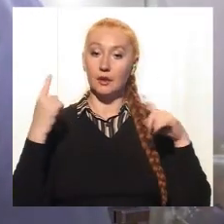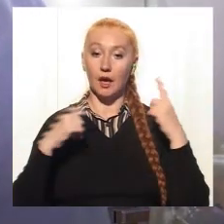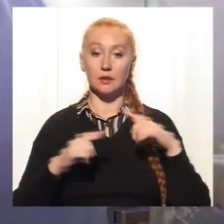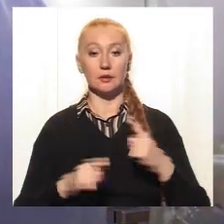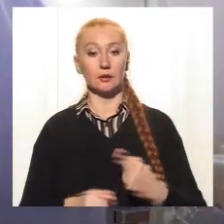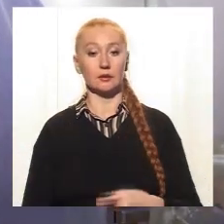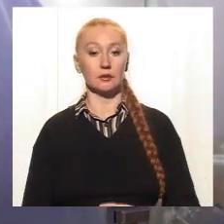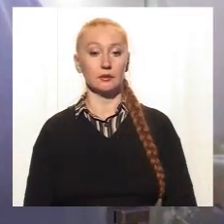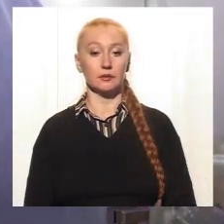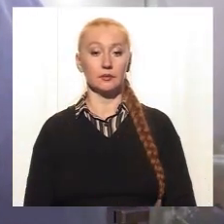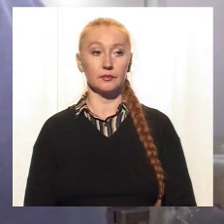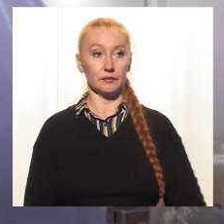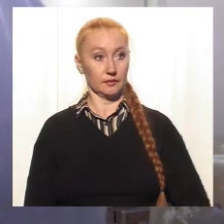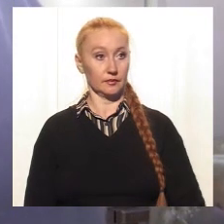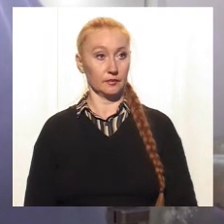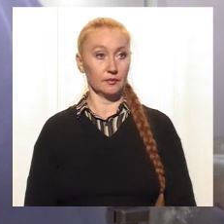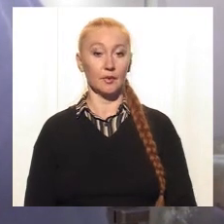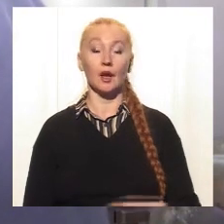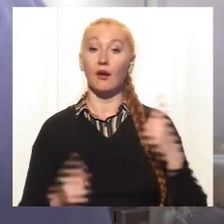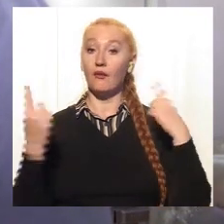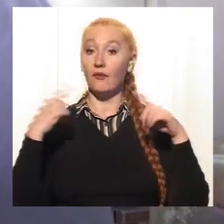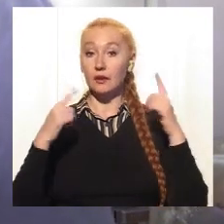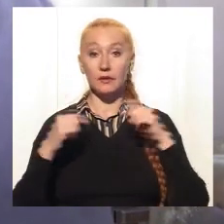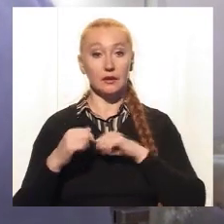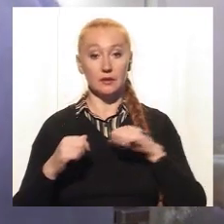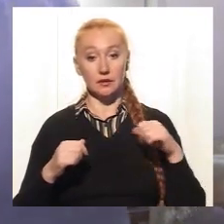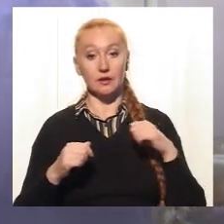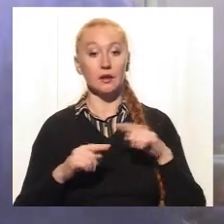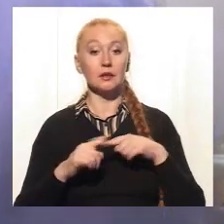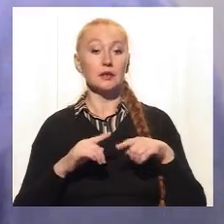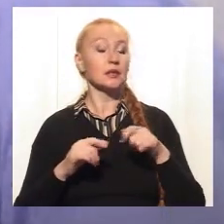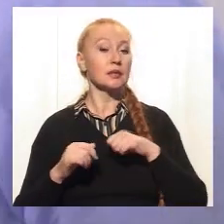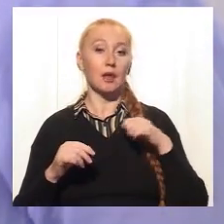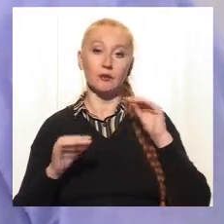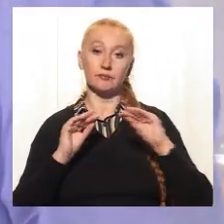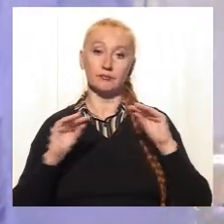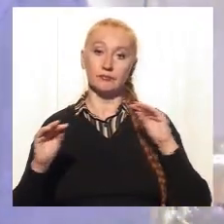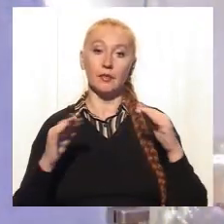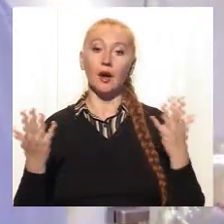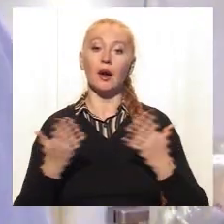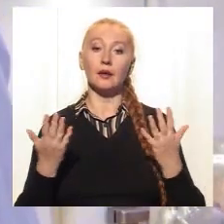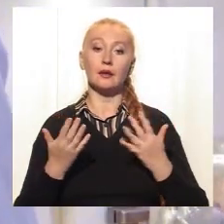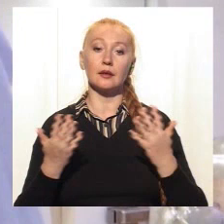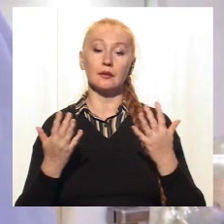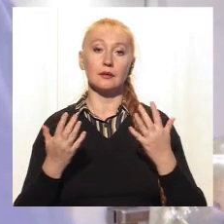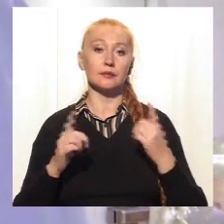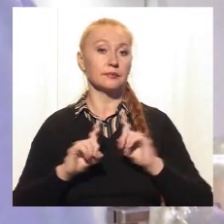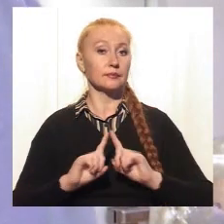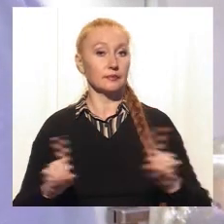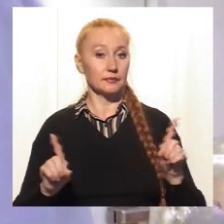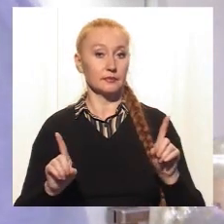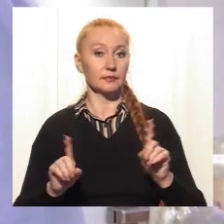і діти самі фантазіровали. Діти самі создавали якісь ціжети,